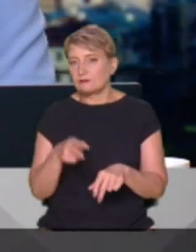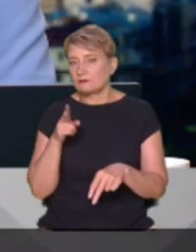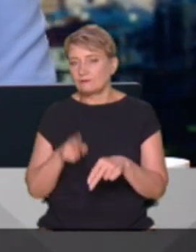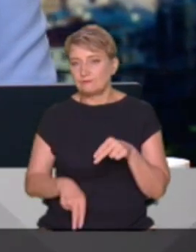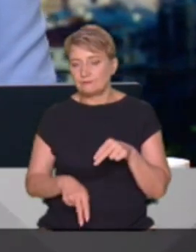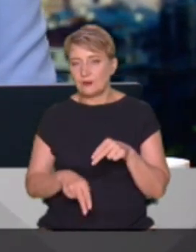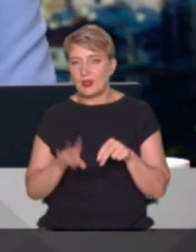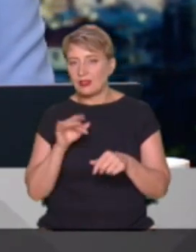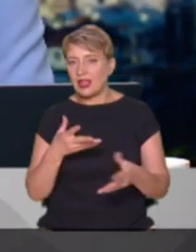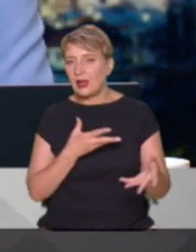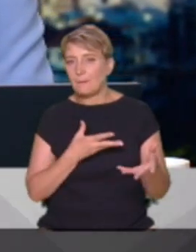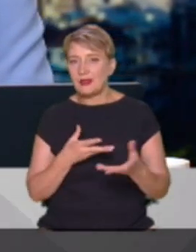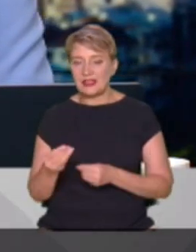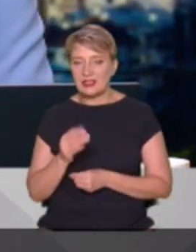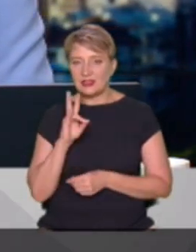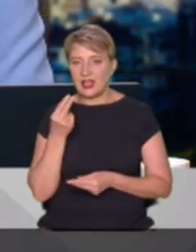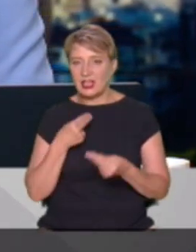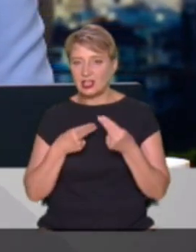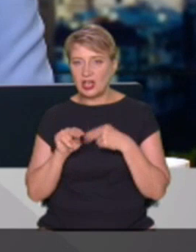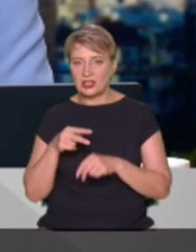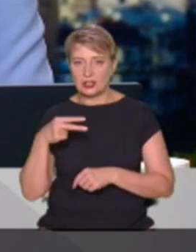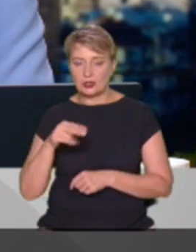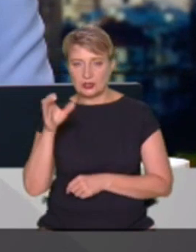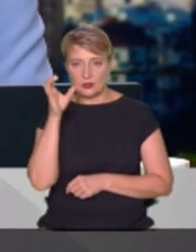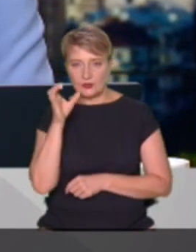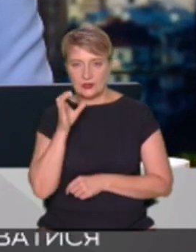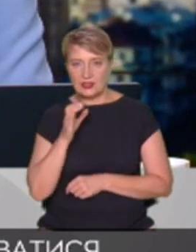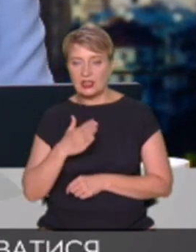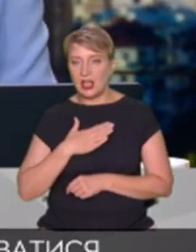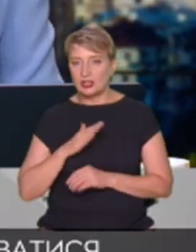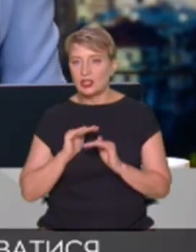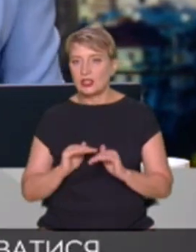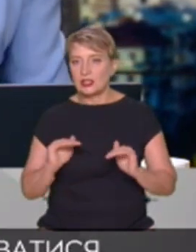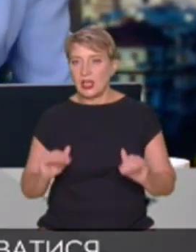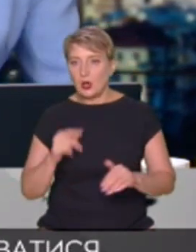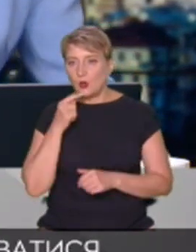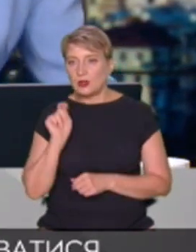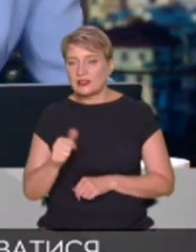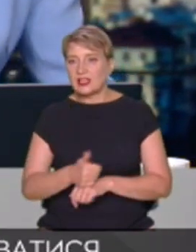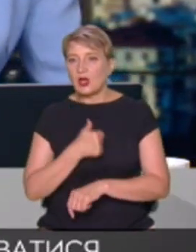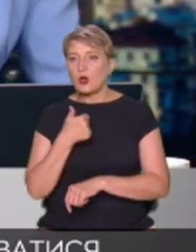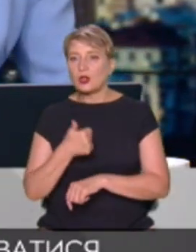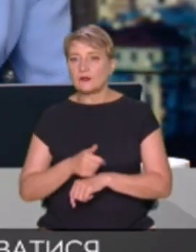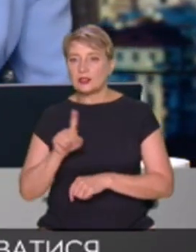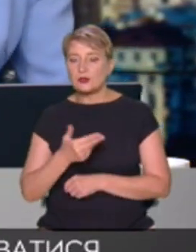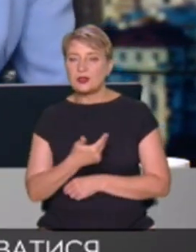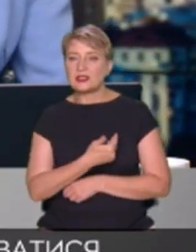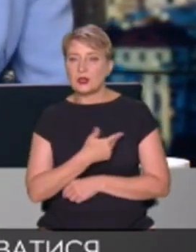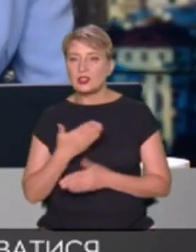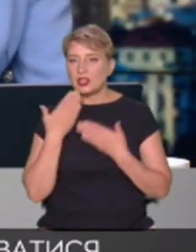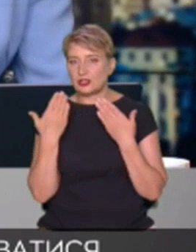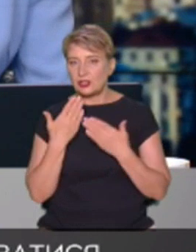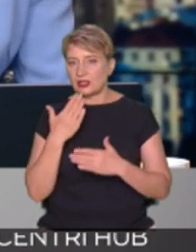не вплине на якість літературної освіти нашої дітей. Так, зрозуміло. Головне, щоб, знаєте, вони захотіли читати, щоб вони